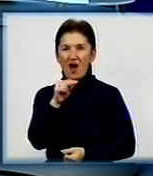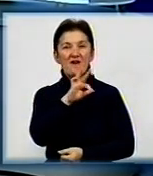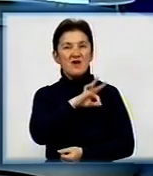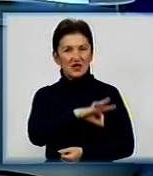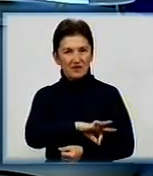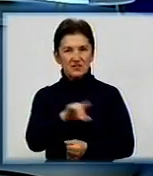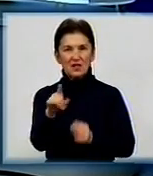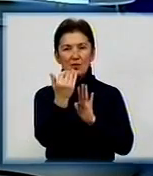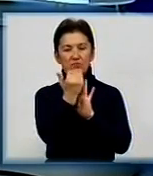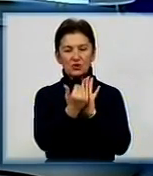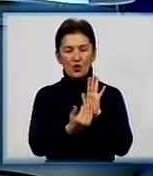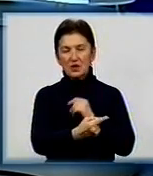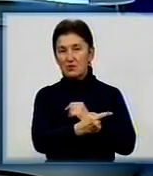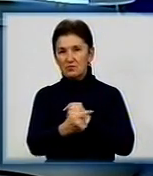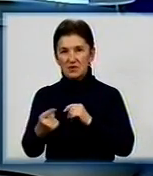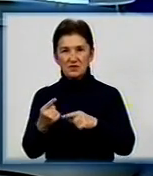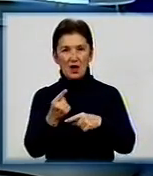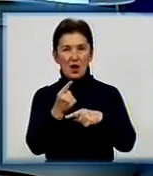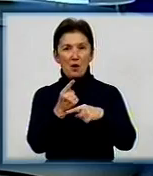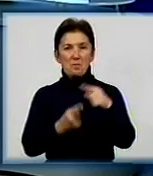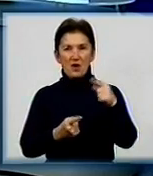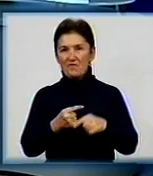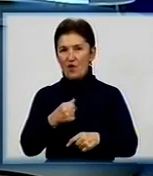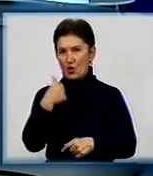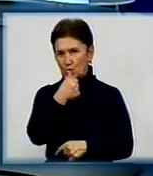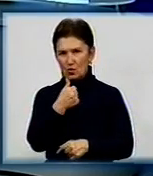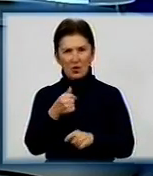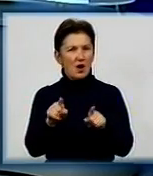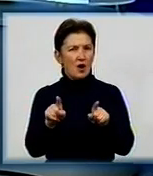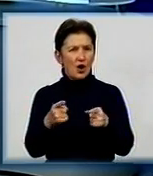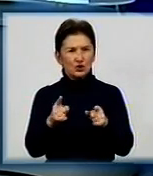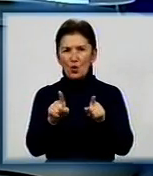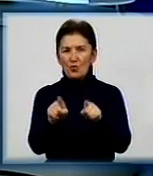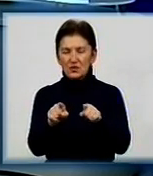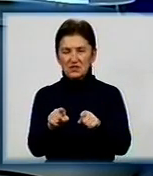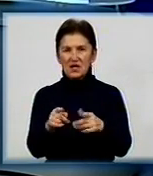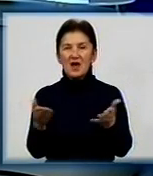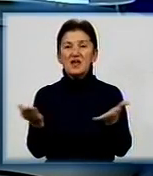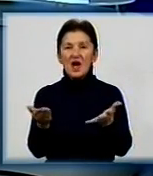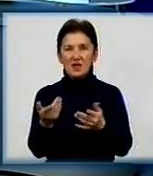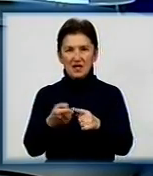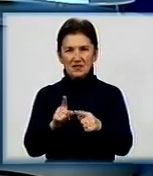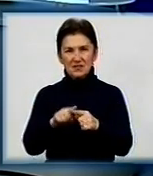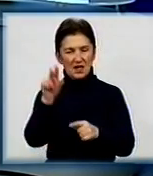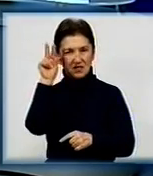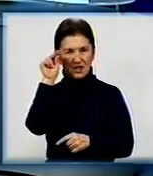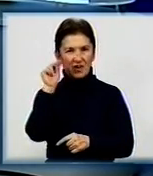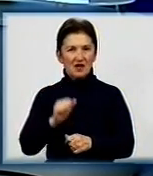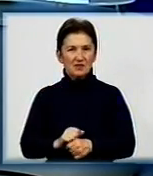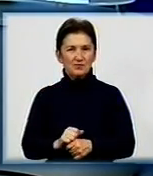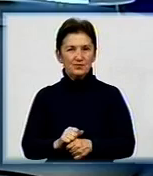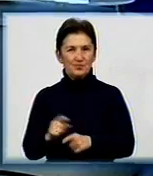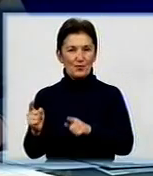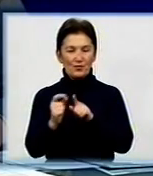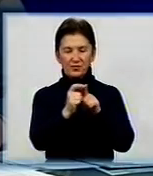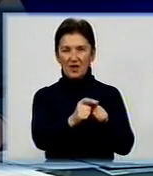програма діє тільки протягом півроку. Я вибачаюсь, а чому саме ці кошти? Які це цифри? Чи достатньо цих Я вам